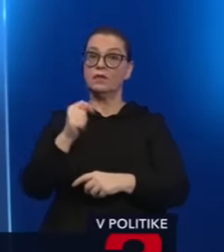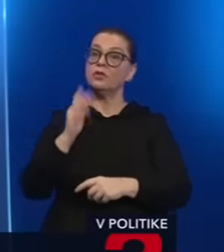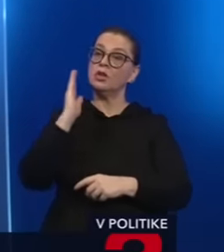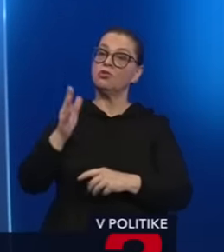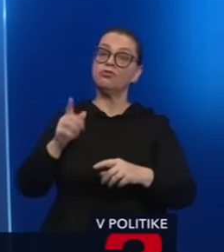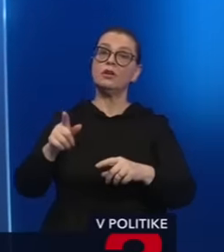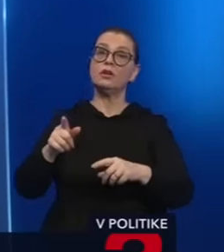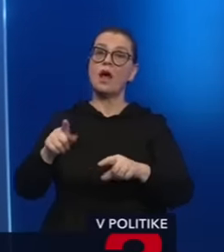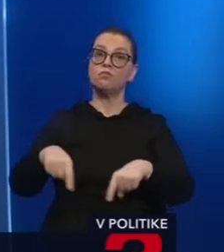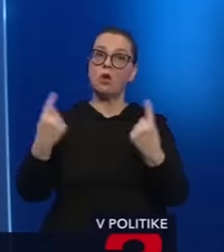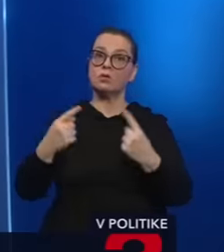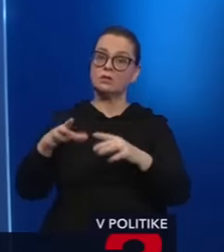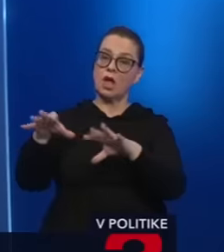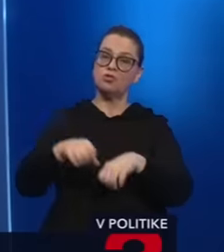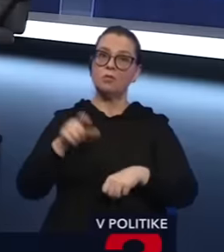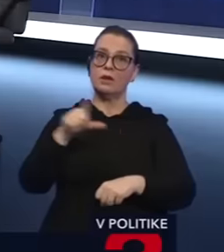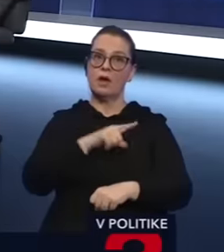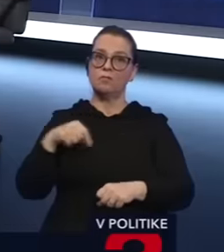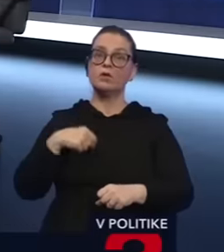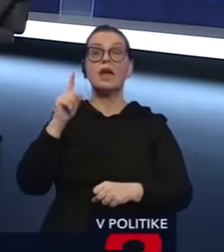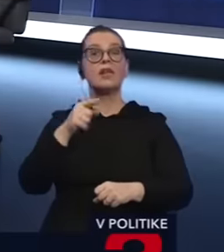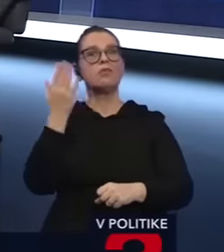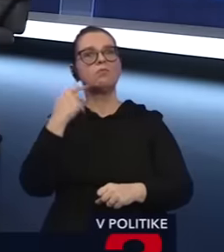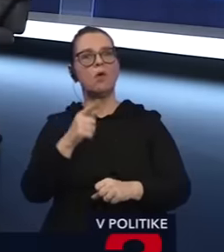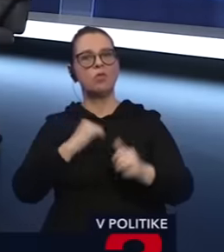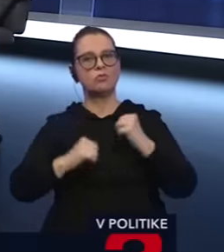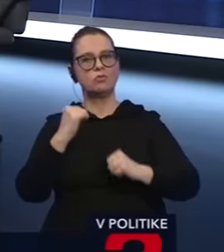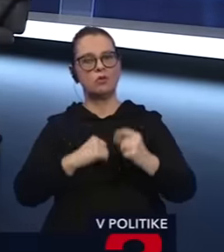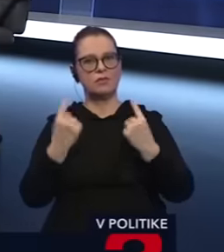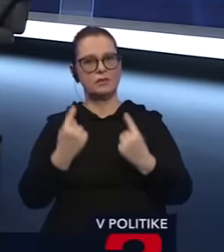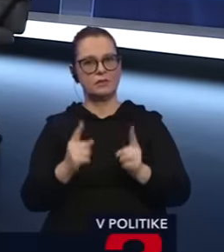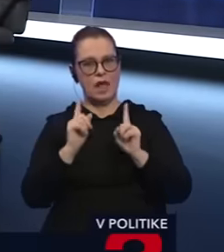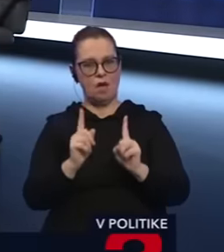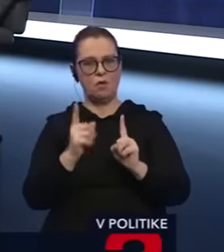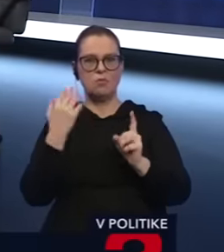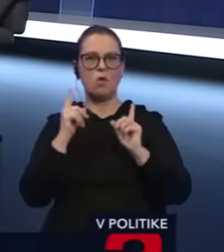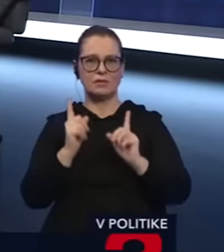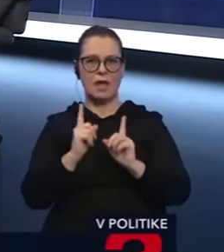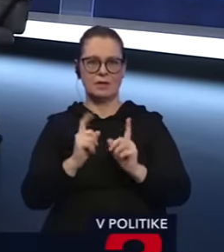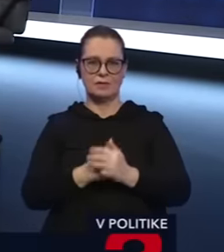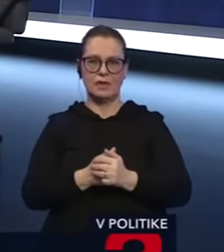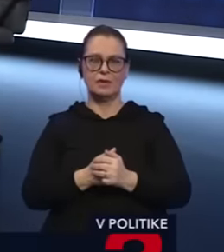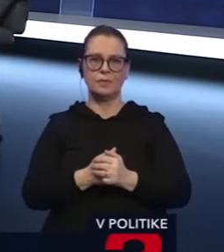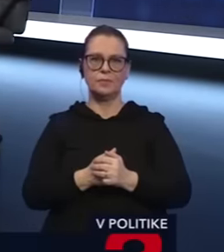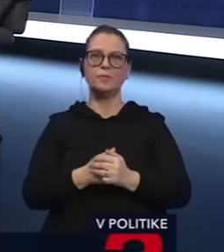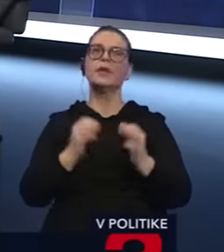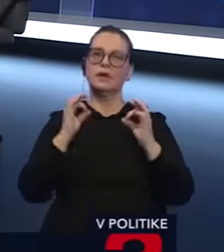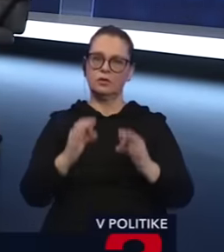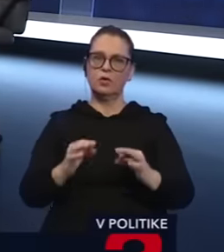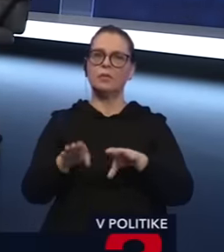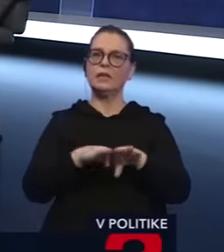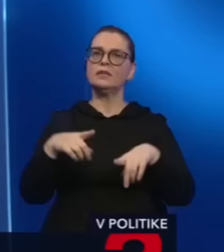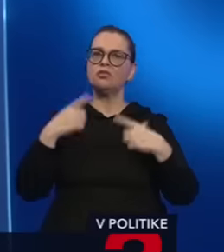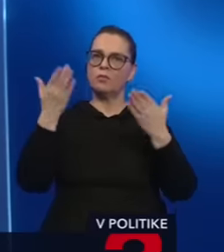protéz a zobrali ho na policajnú stánicu. Ktorý bol ale počas núdzového stavu. To treba dodať podpredseda vlády a ministr životného